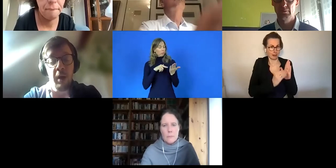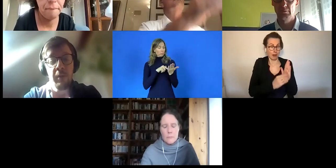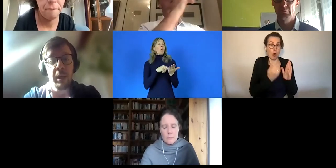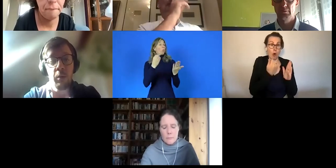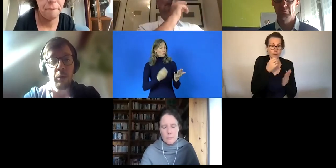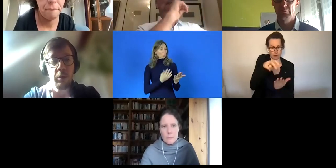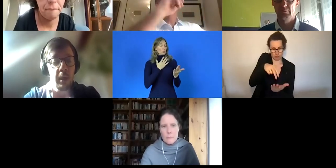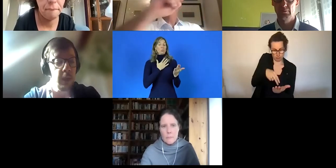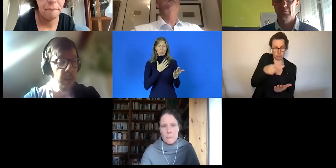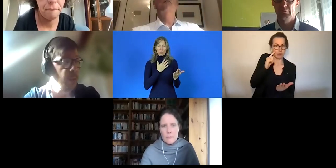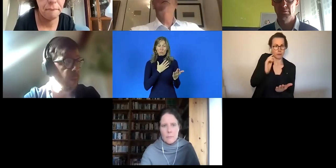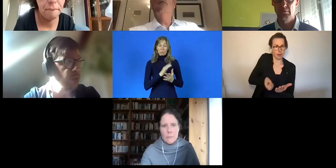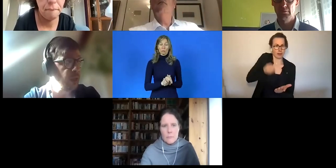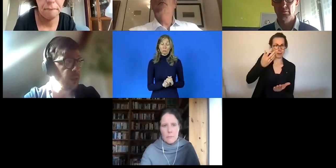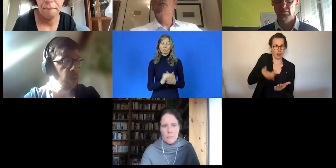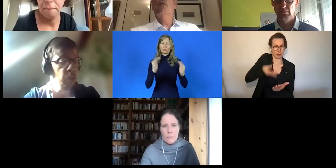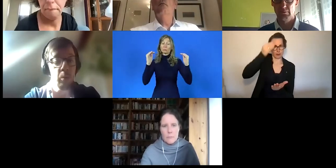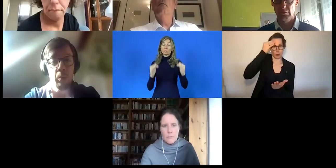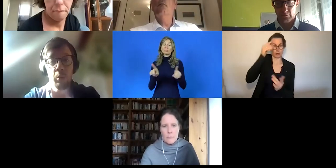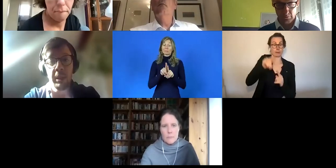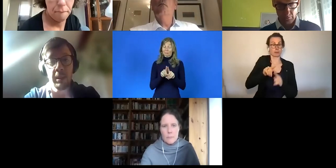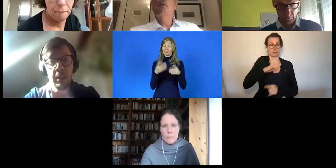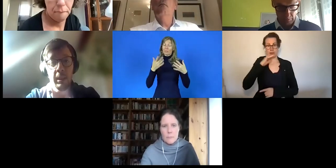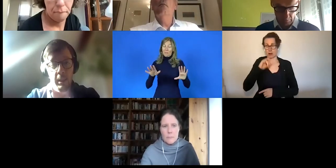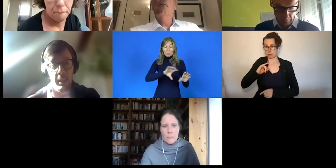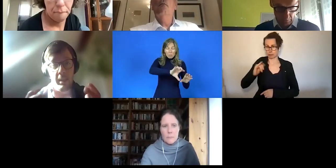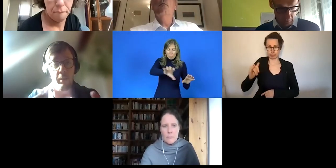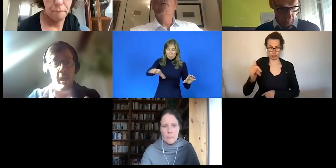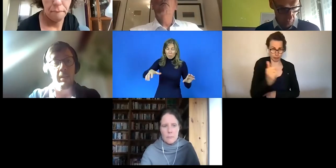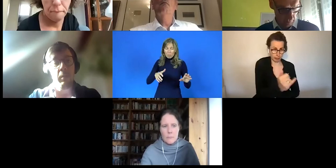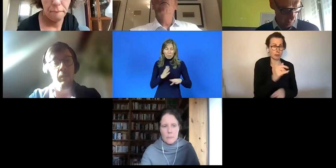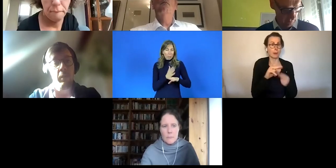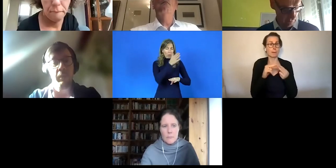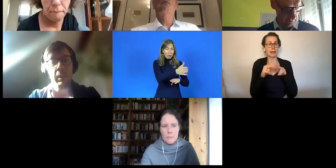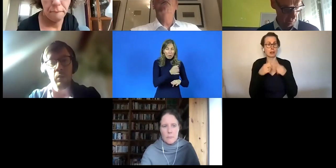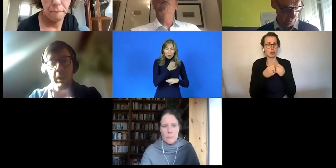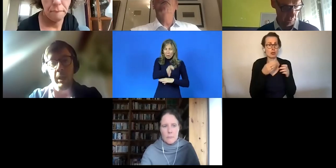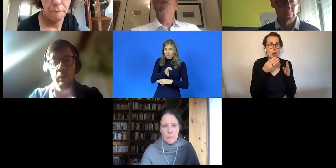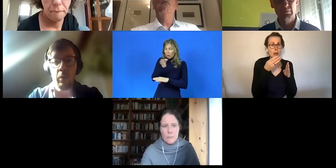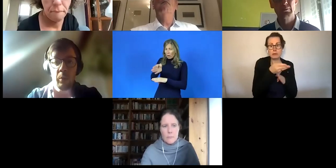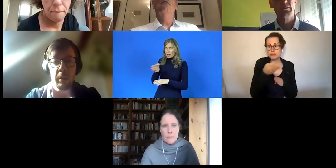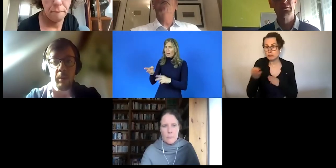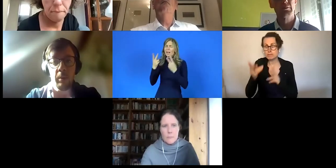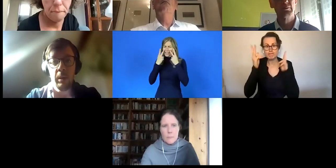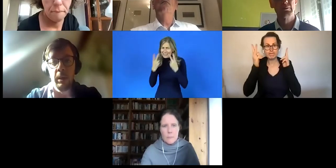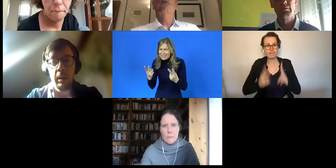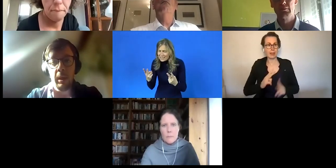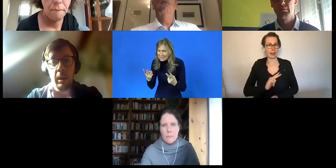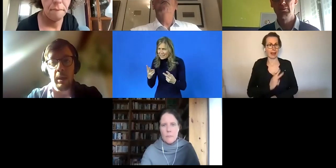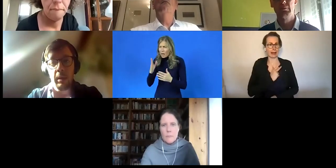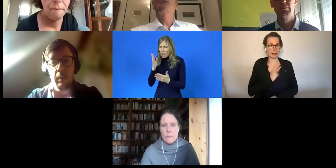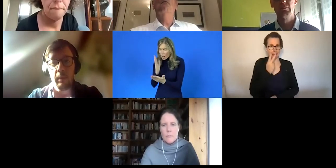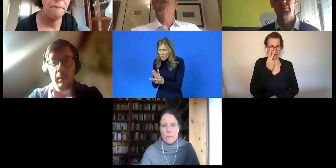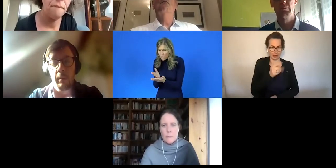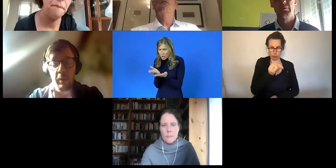Und wir sind natürlich auch in den Mitgliedstaaten unterwegs gewesen, um uns dort